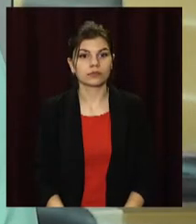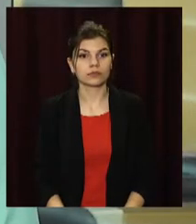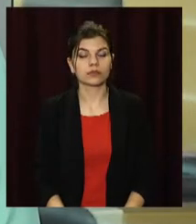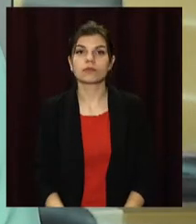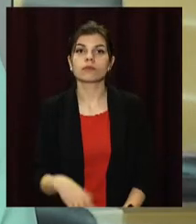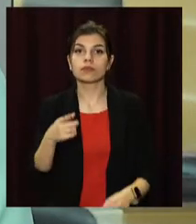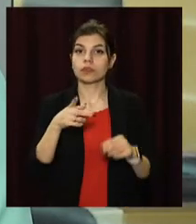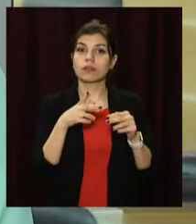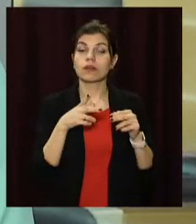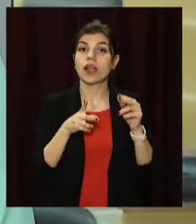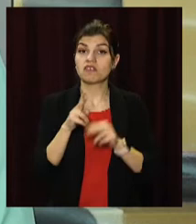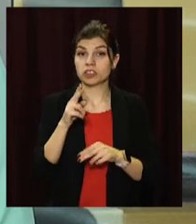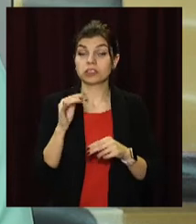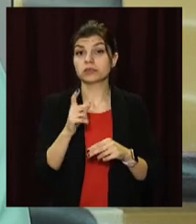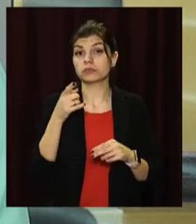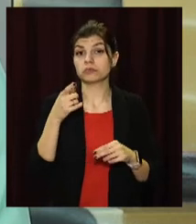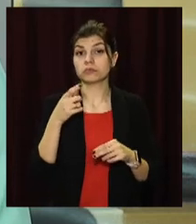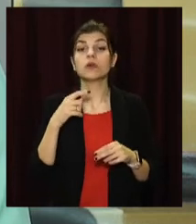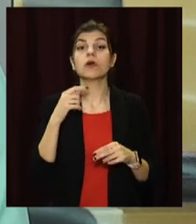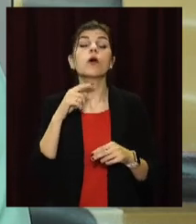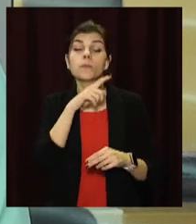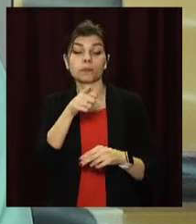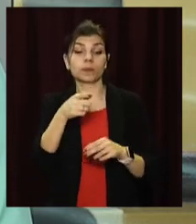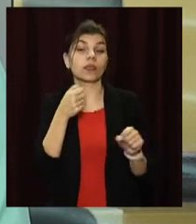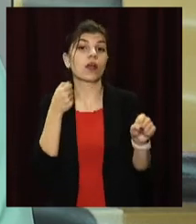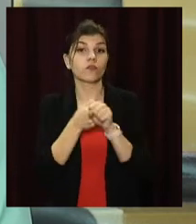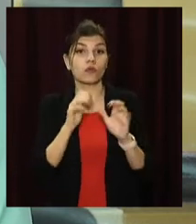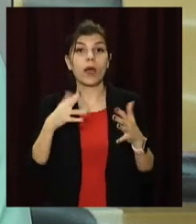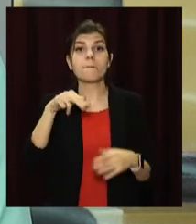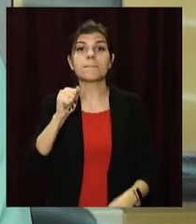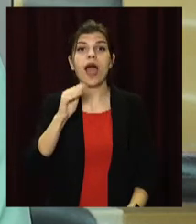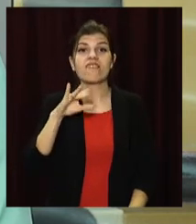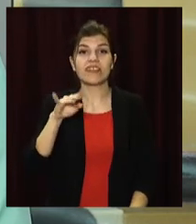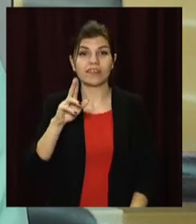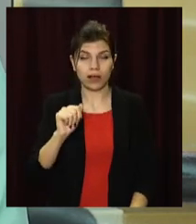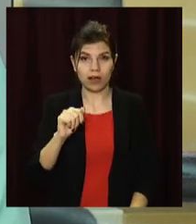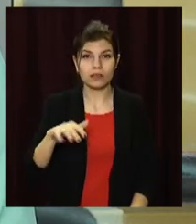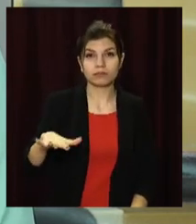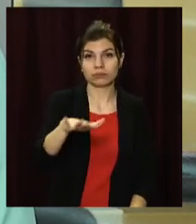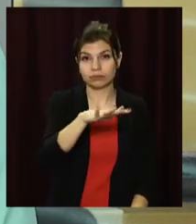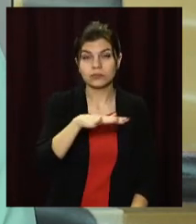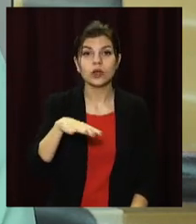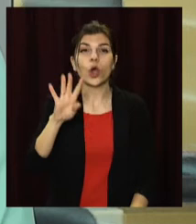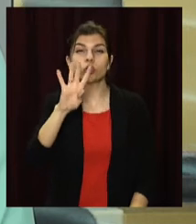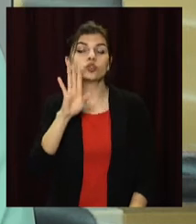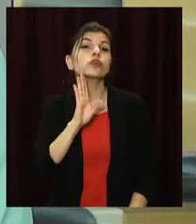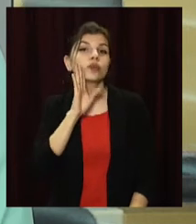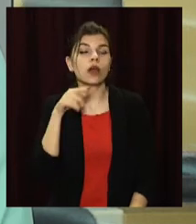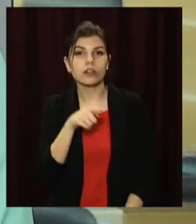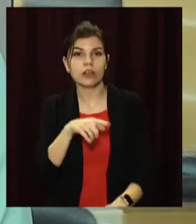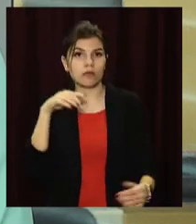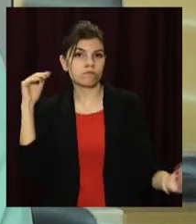Вирізали із автівки. Автотроща сталася поблизу селища Павлівка, Верхньодніпровського району. О четвертій ранку там